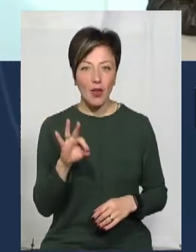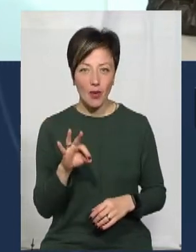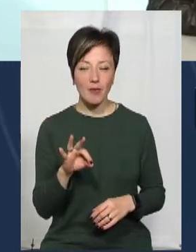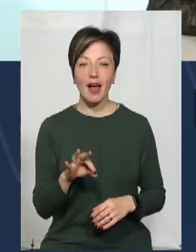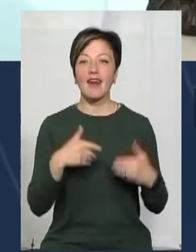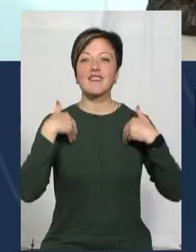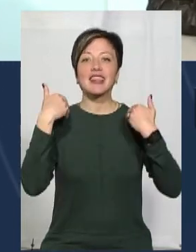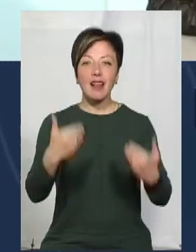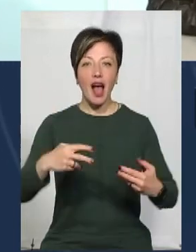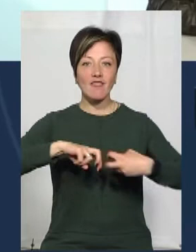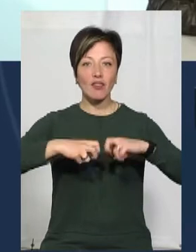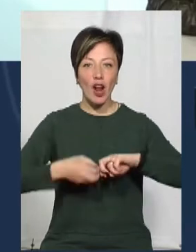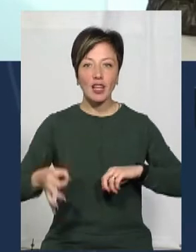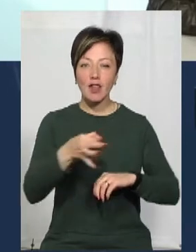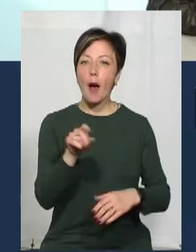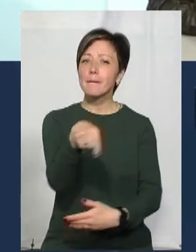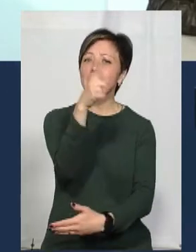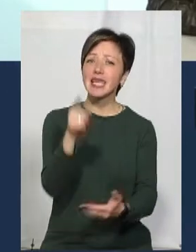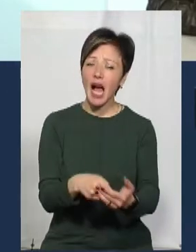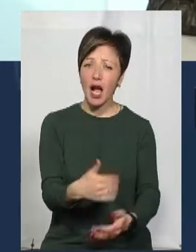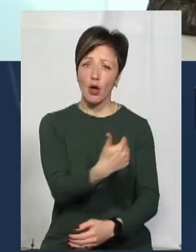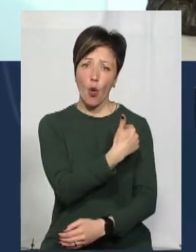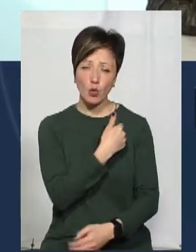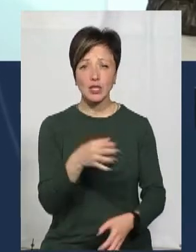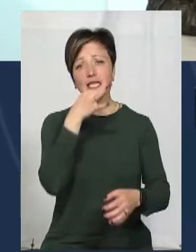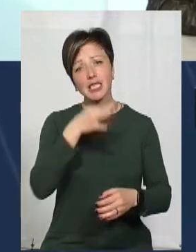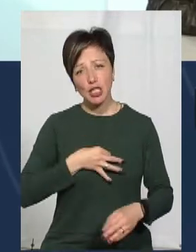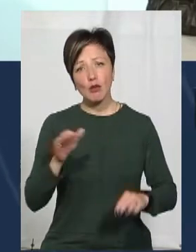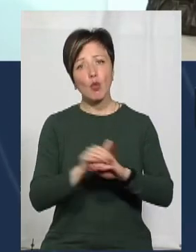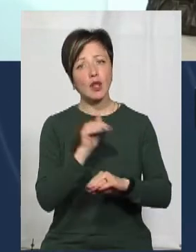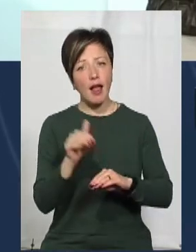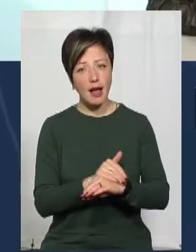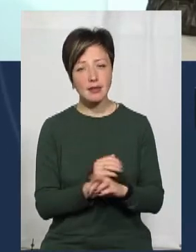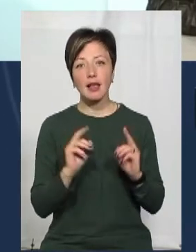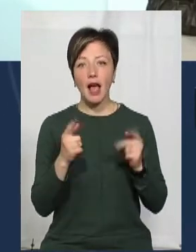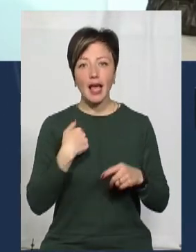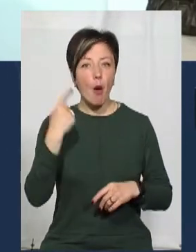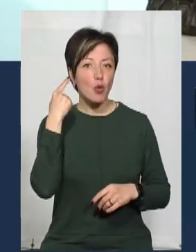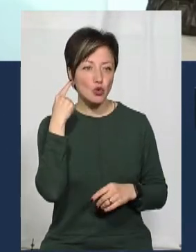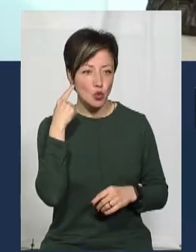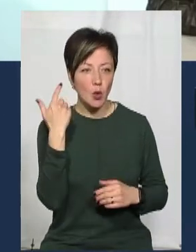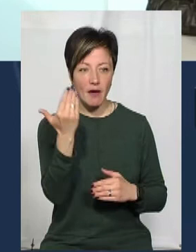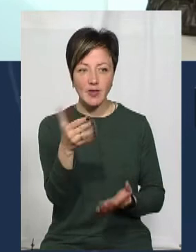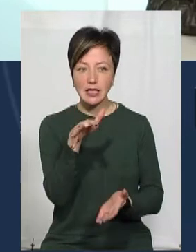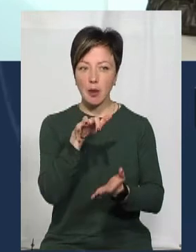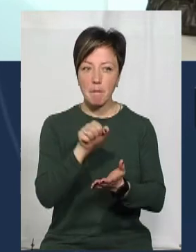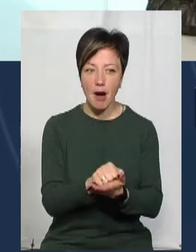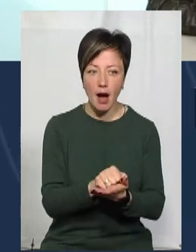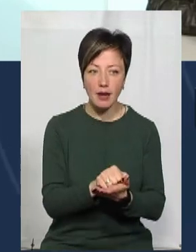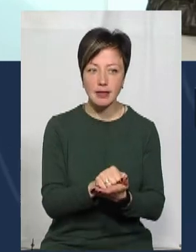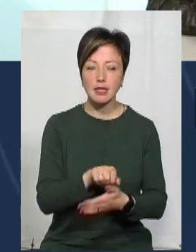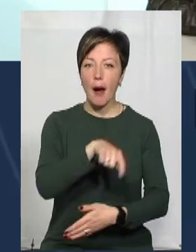Івано-Санківщини. Хочу поставити вам запитання. Скажіть, будь ласка, наскільки я почула, ви займаєтеся